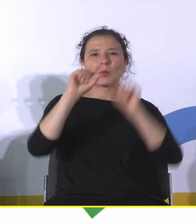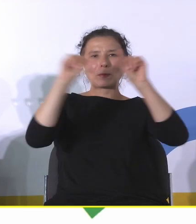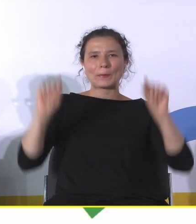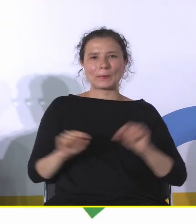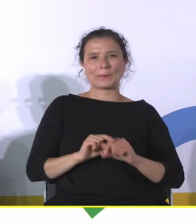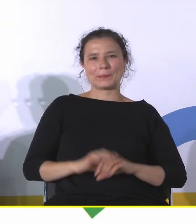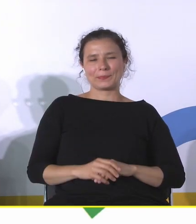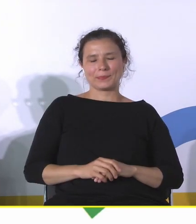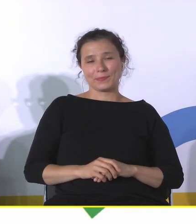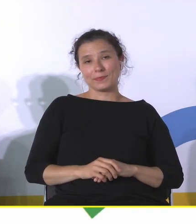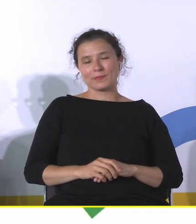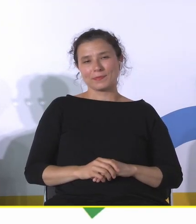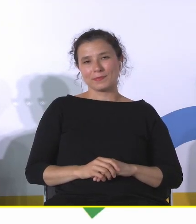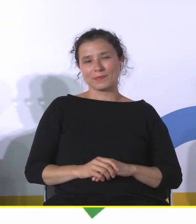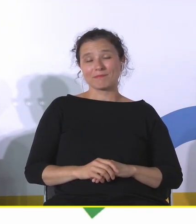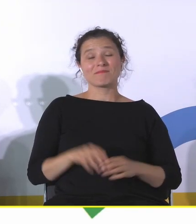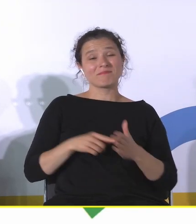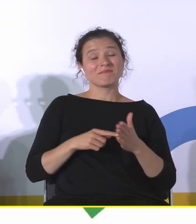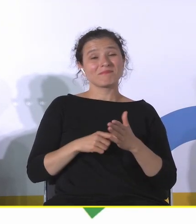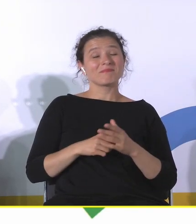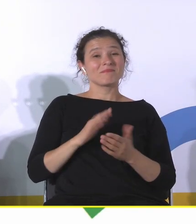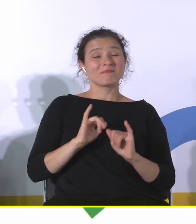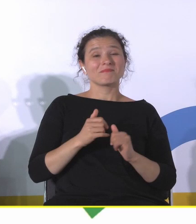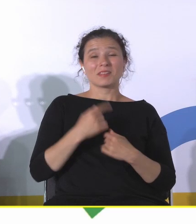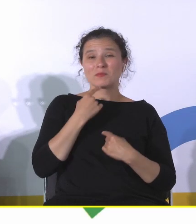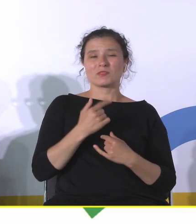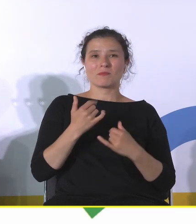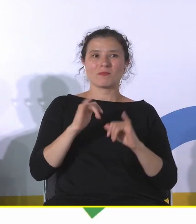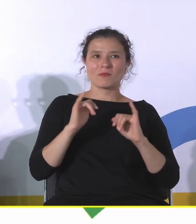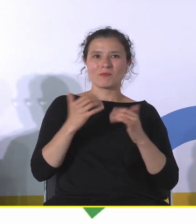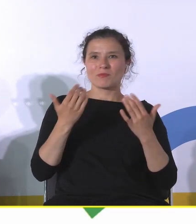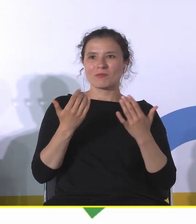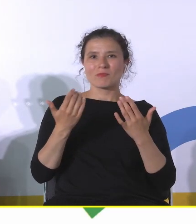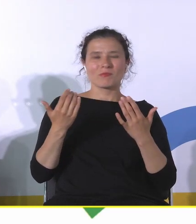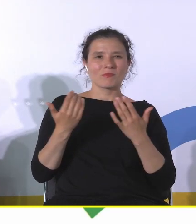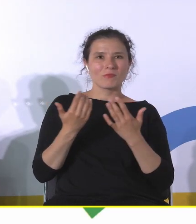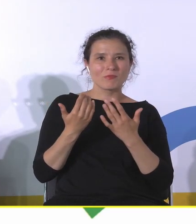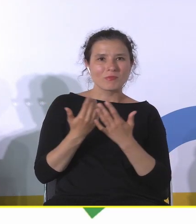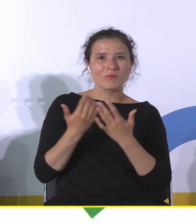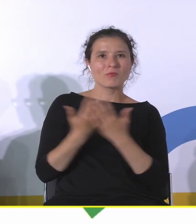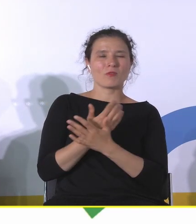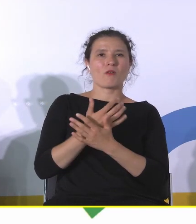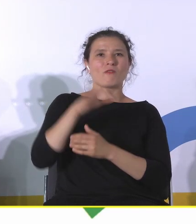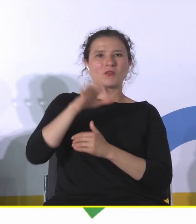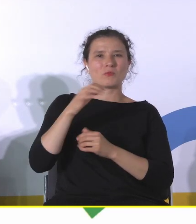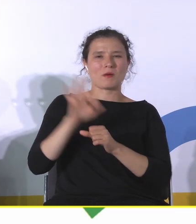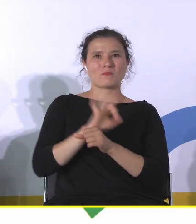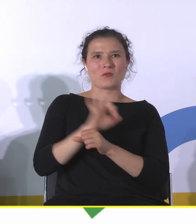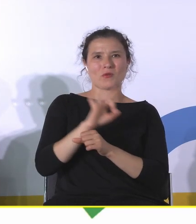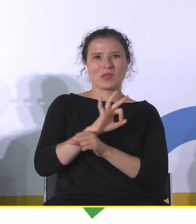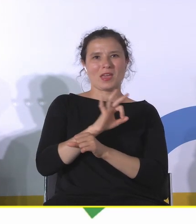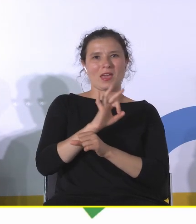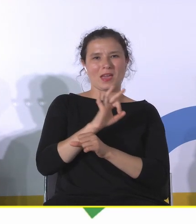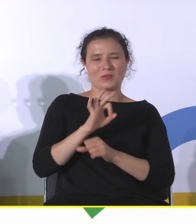taka właśnie, tak jak powiedziałam, nowa, nowa generacja, powiedziałabym, tych projektów, związanych z dziedzictwem kulturowym,